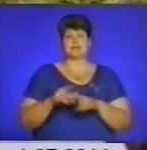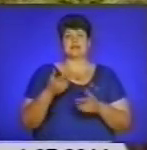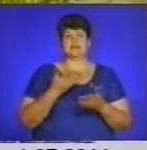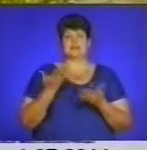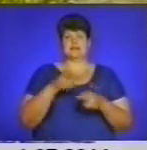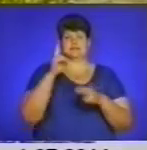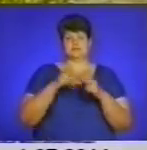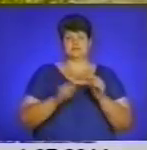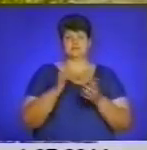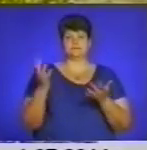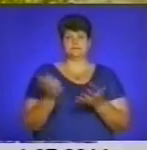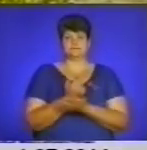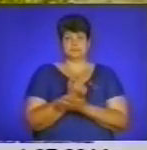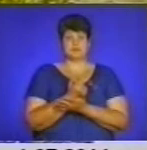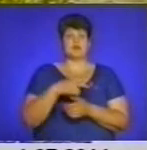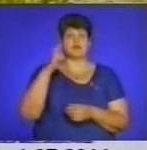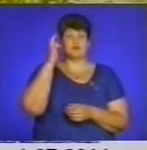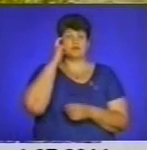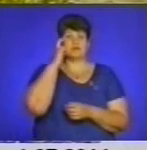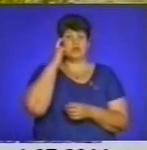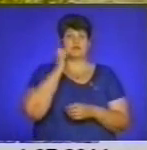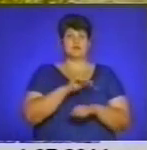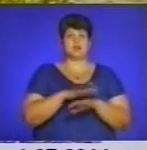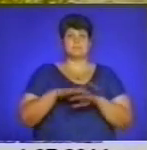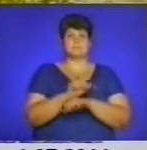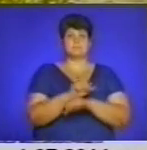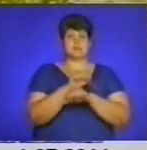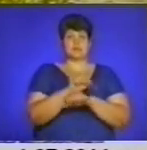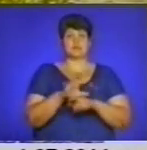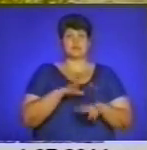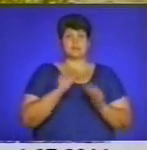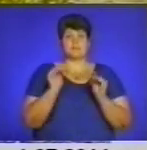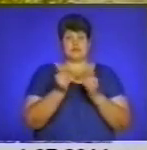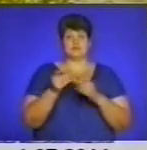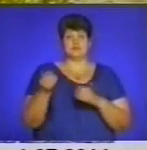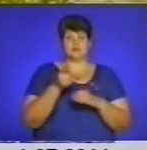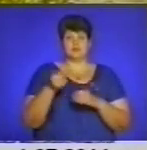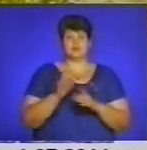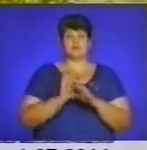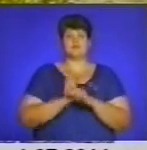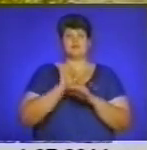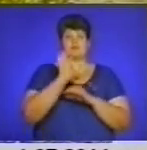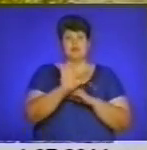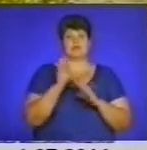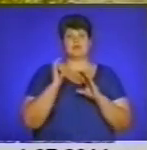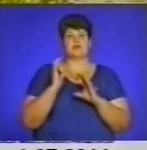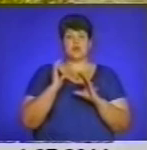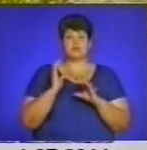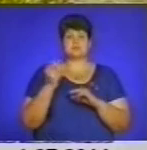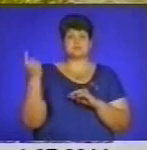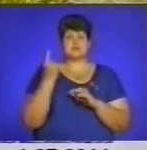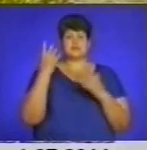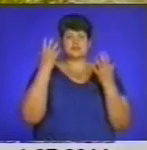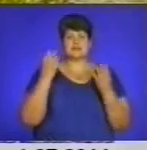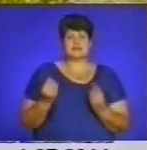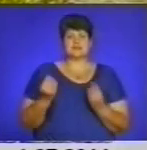успішно. В Києві на Майдані менше були, а в Тернополі ми відправляли автобуси. З найперші дні